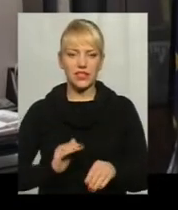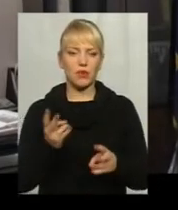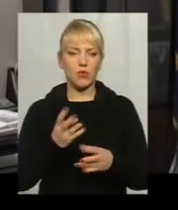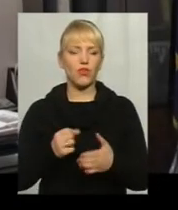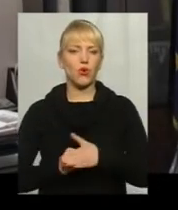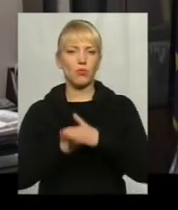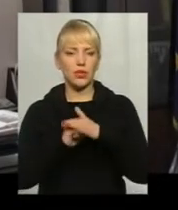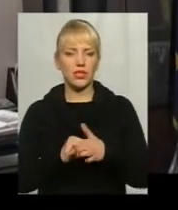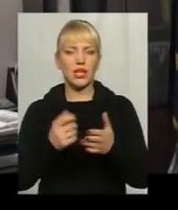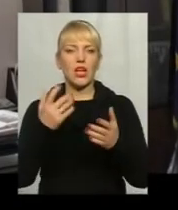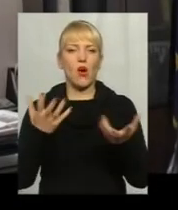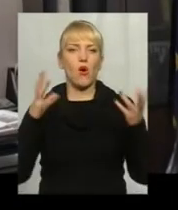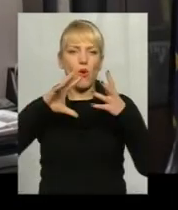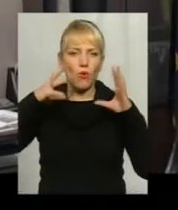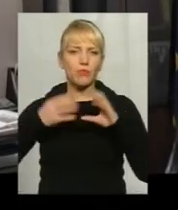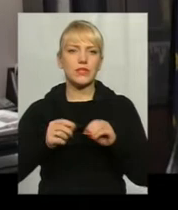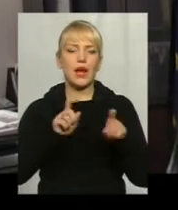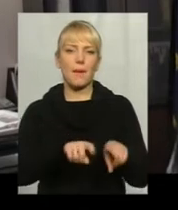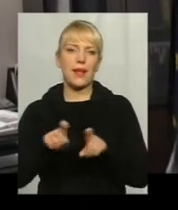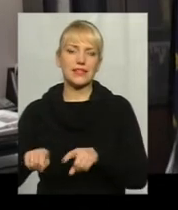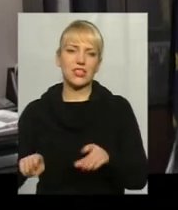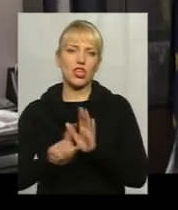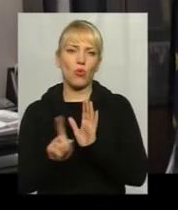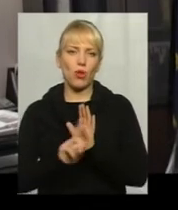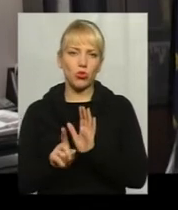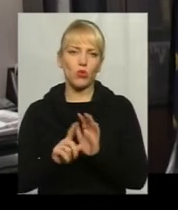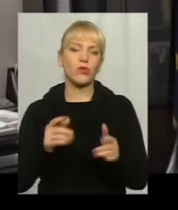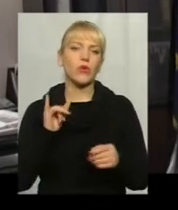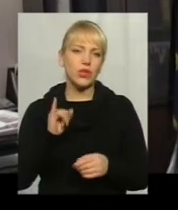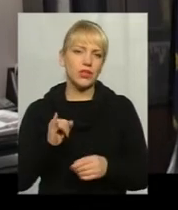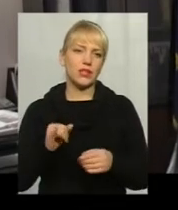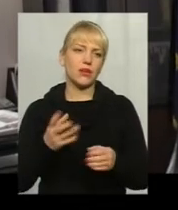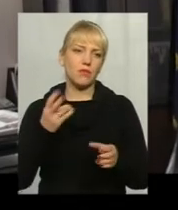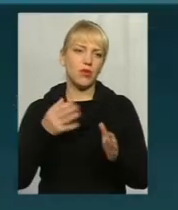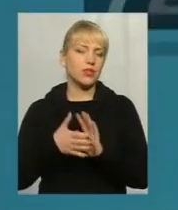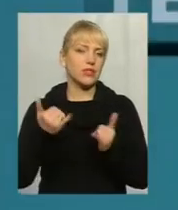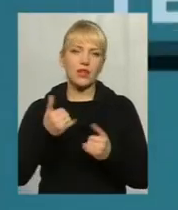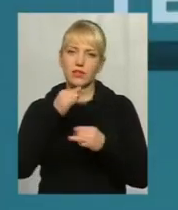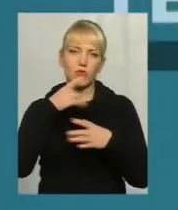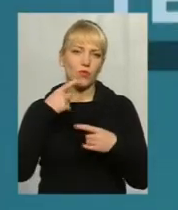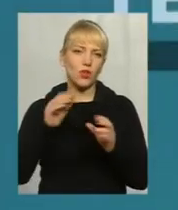пасажиропотоку, і свої витрати. Тому ми не можемо зараз говорити про підняття тарифів.